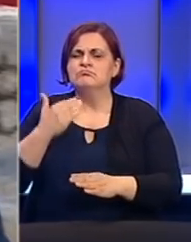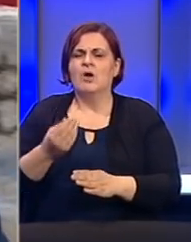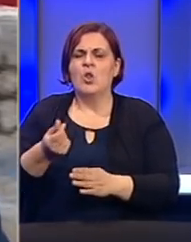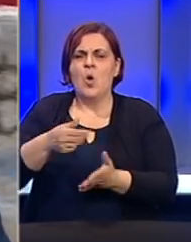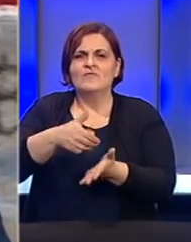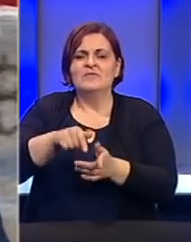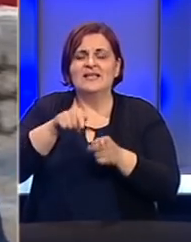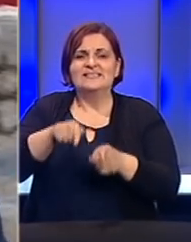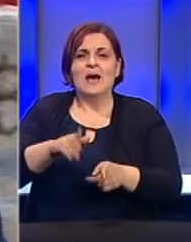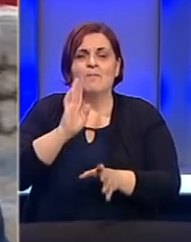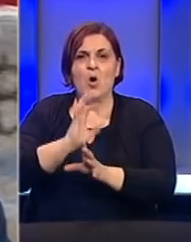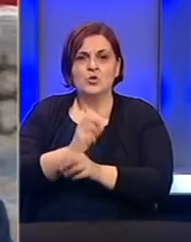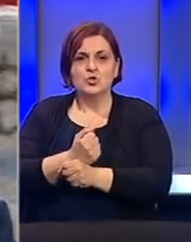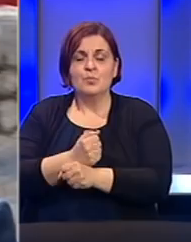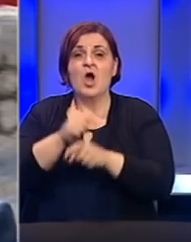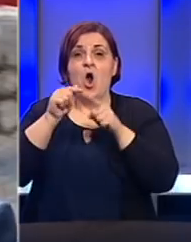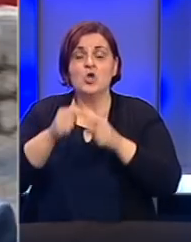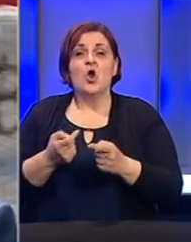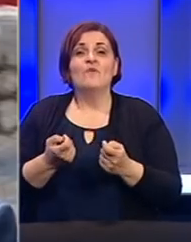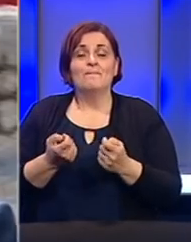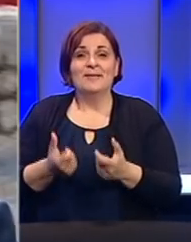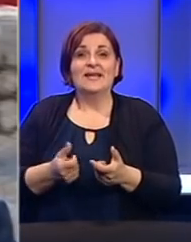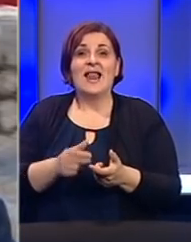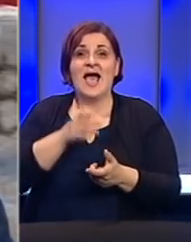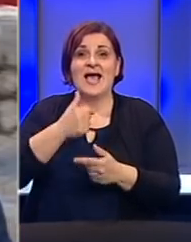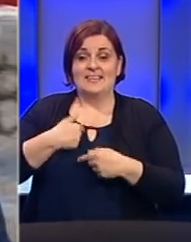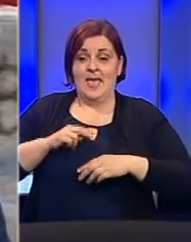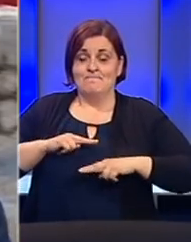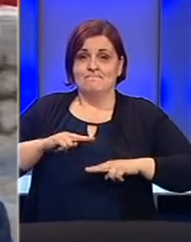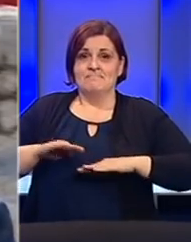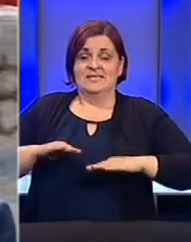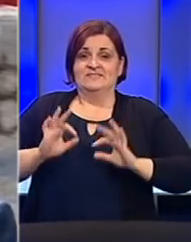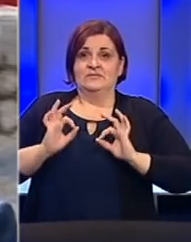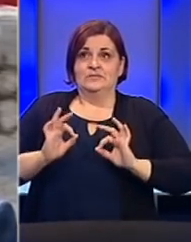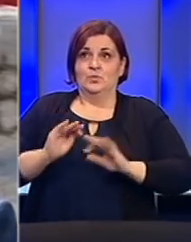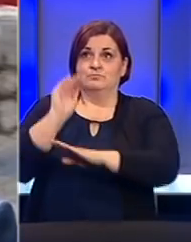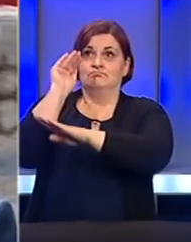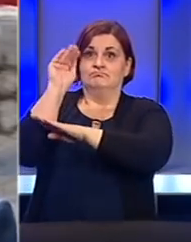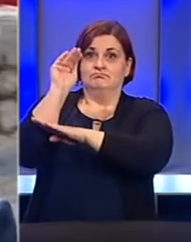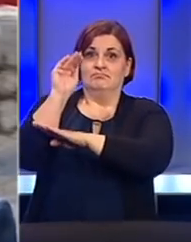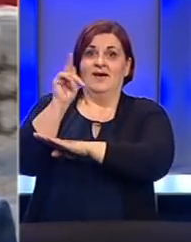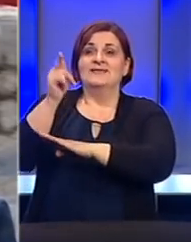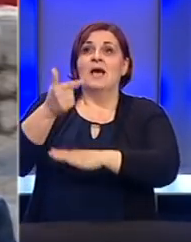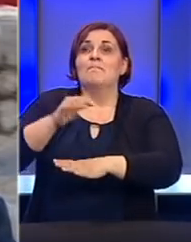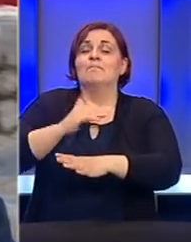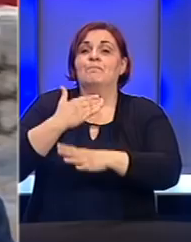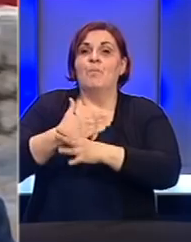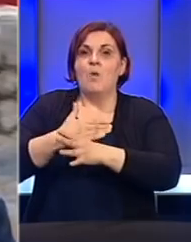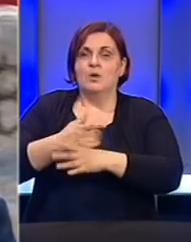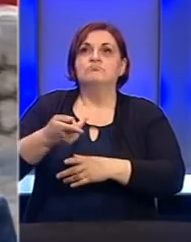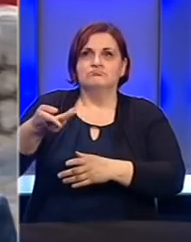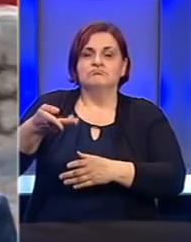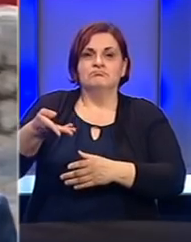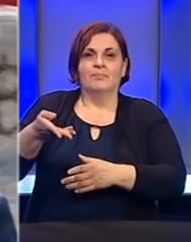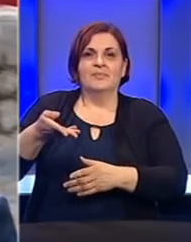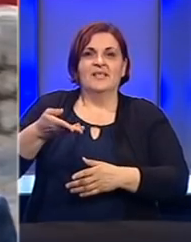izdavanja za Bosni i Hercegovini i ovom prilikom kada smo se kao Ministarstvo sigurnosti obratili za jednozemnu pomoć dobili